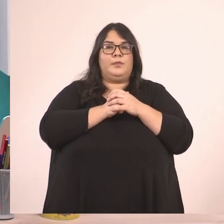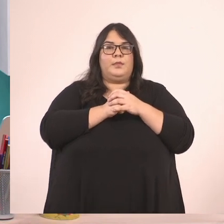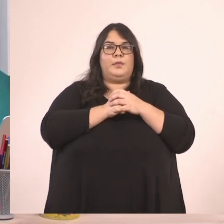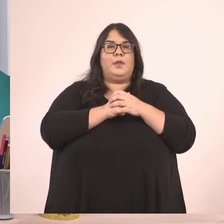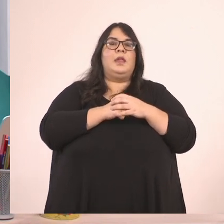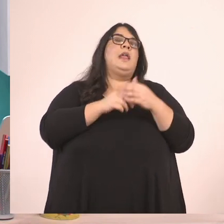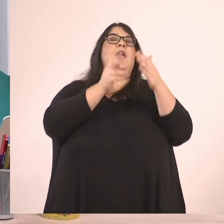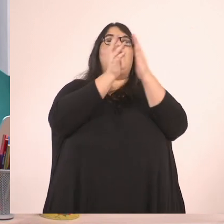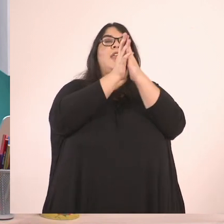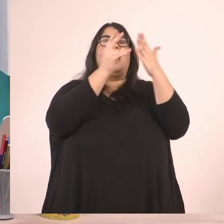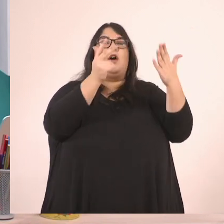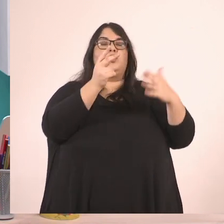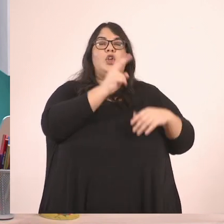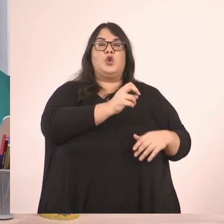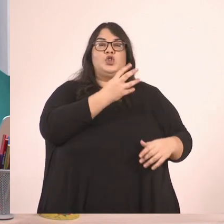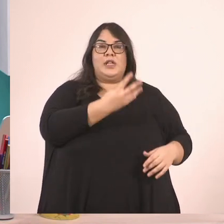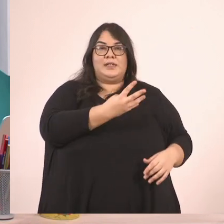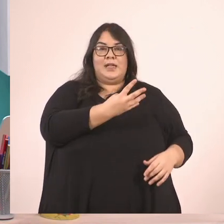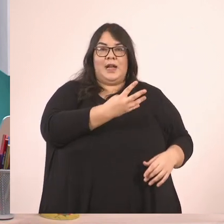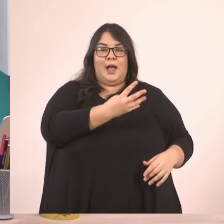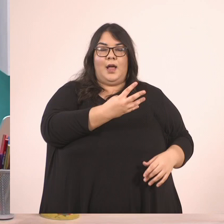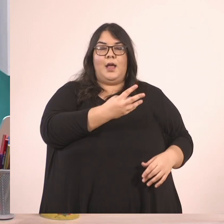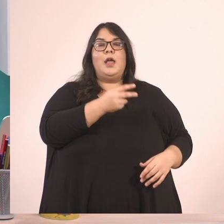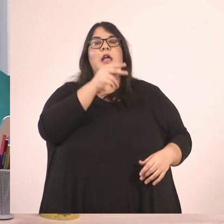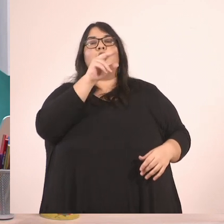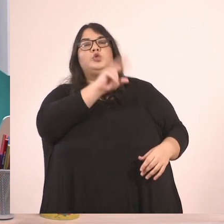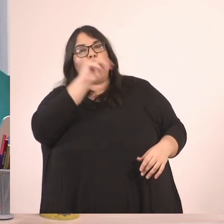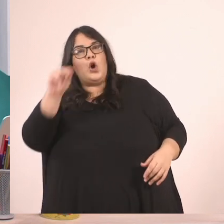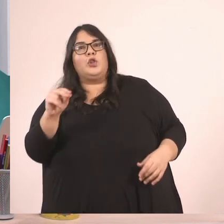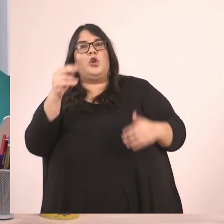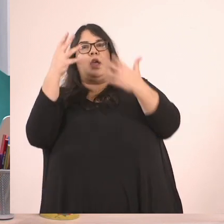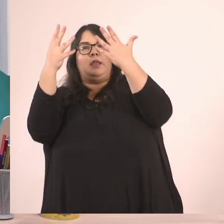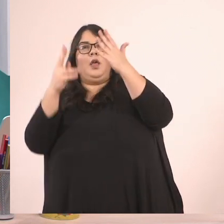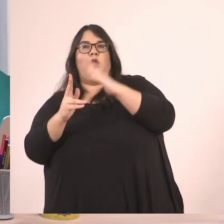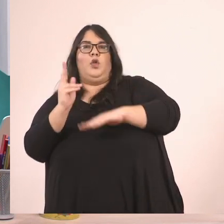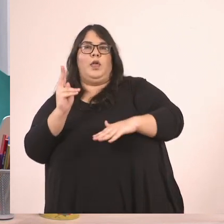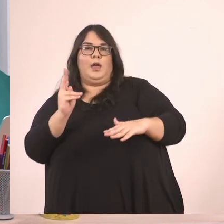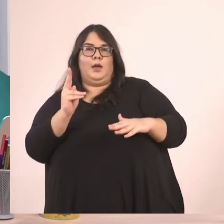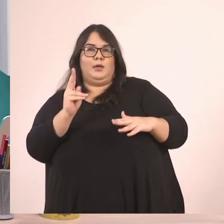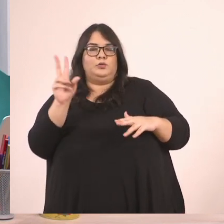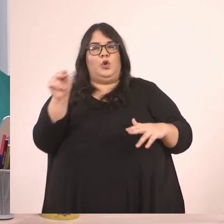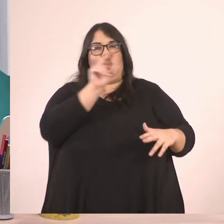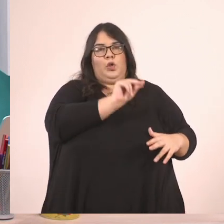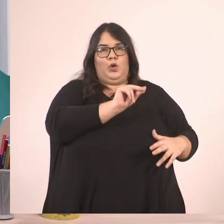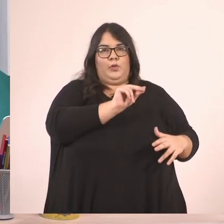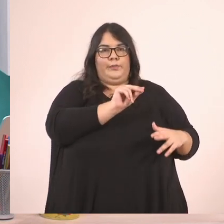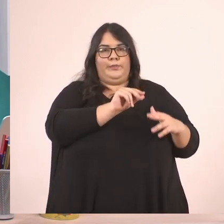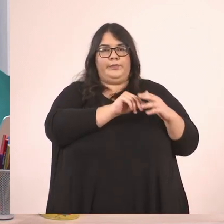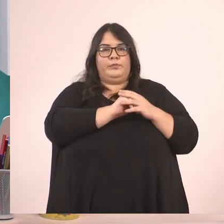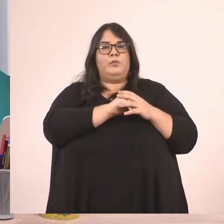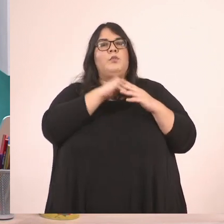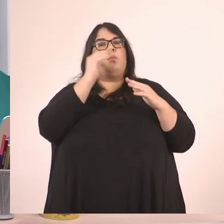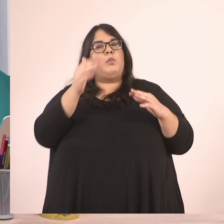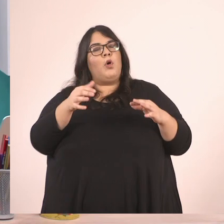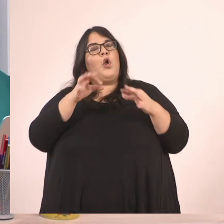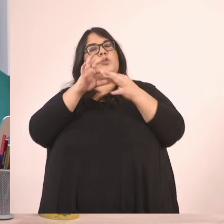Το 18 εικοστά τέταρτα είναι ισοδύναμο με το 9 δωδέκατα. Μπορώ να συνεχίσω τη διαδικασία